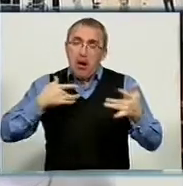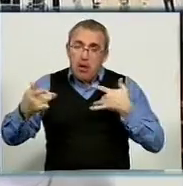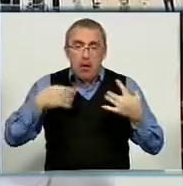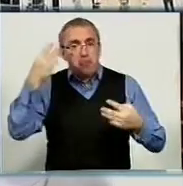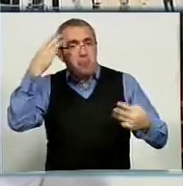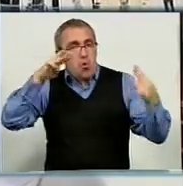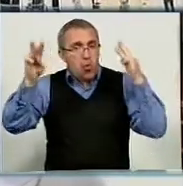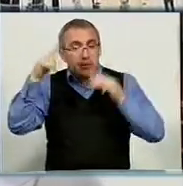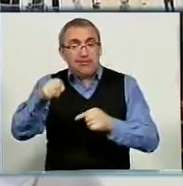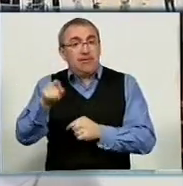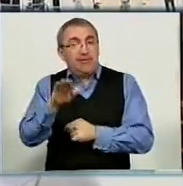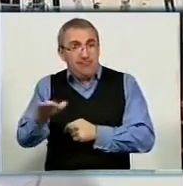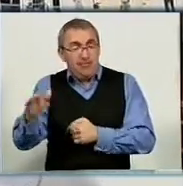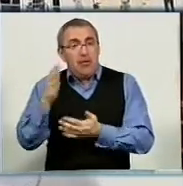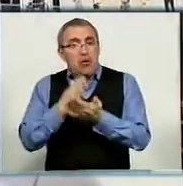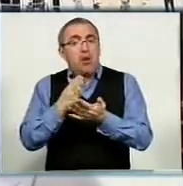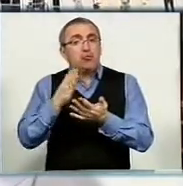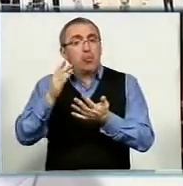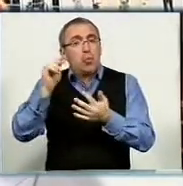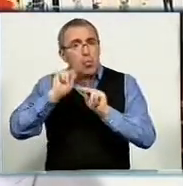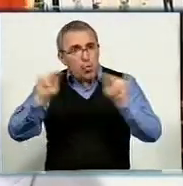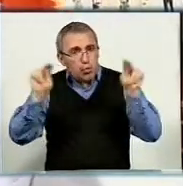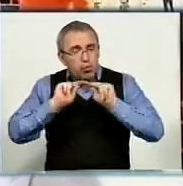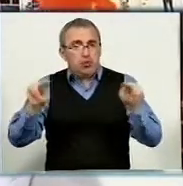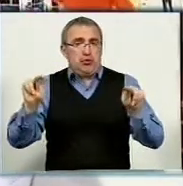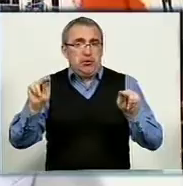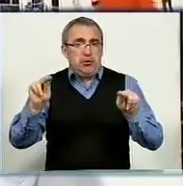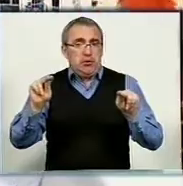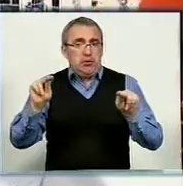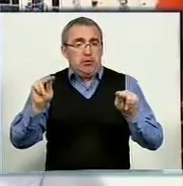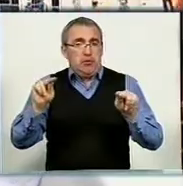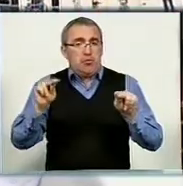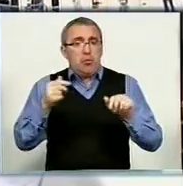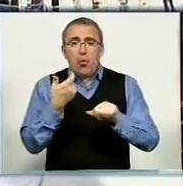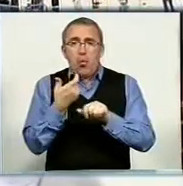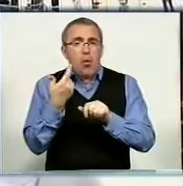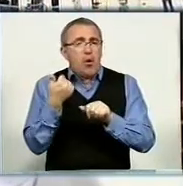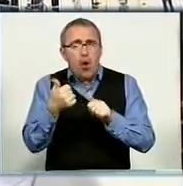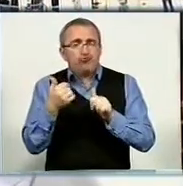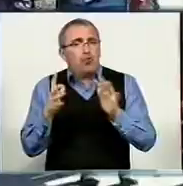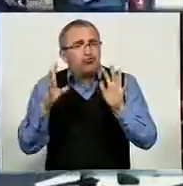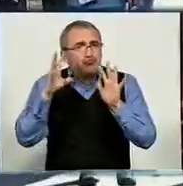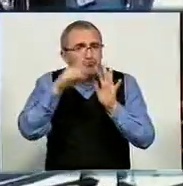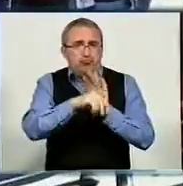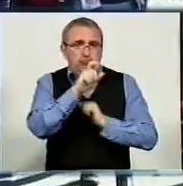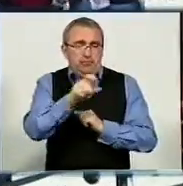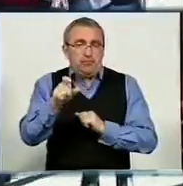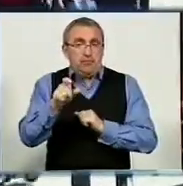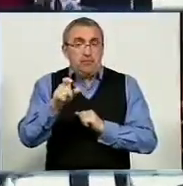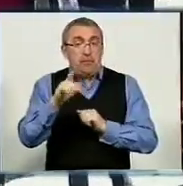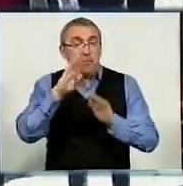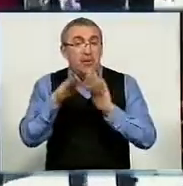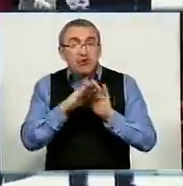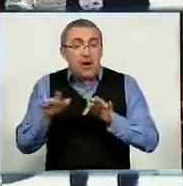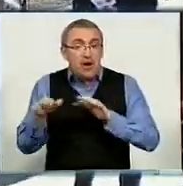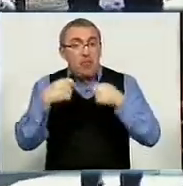модельєри, серед них є навіть вчителя. І вони дуже добре соціалізуються к окружаючим. Всього під час акції